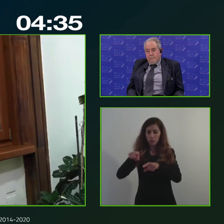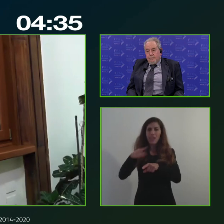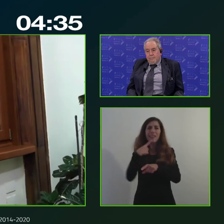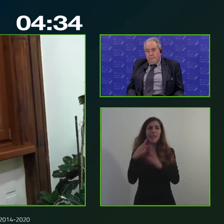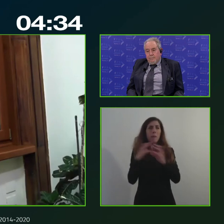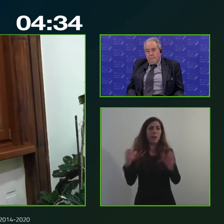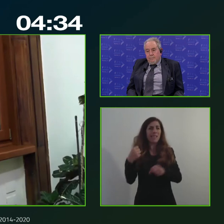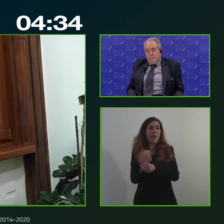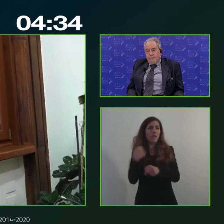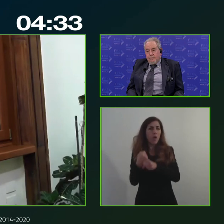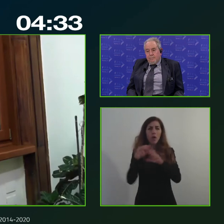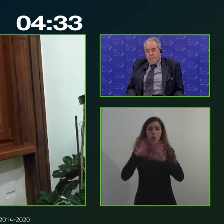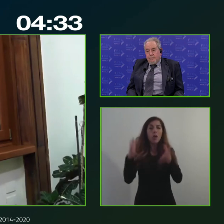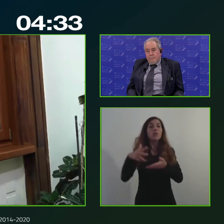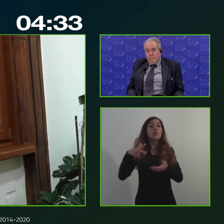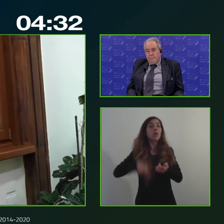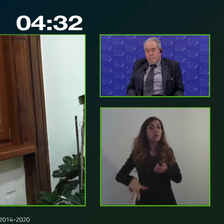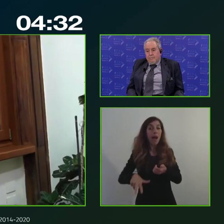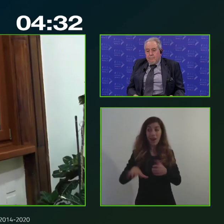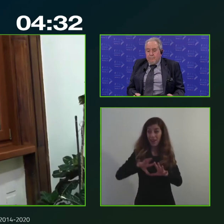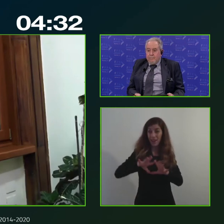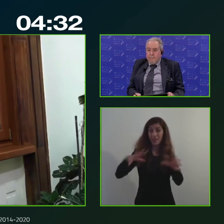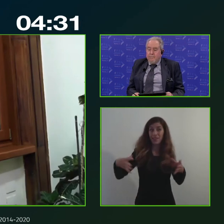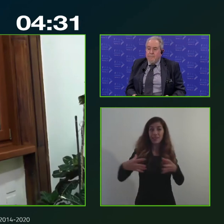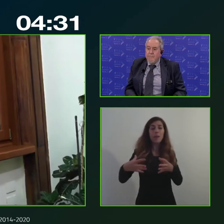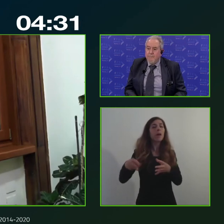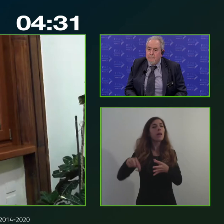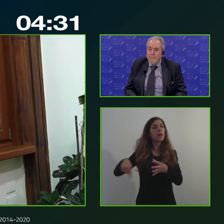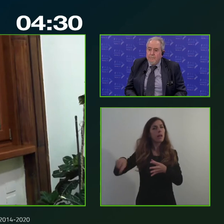sociale non può diciamo